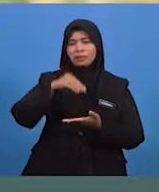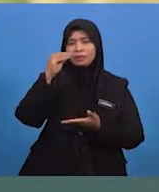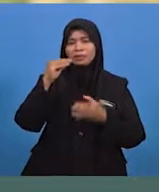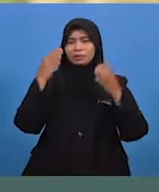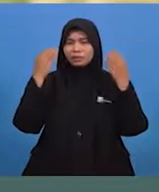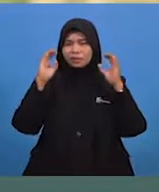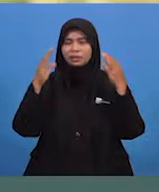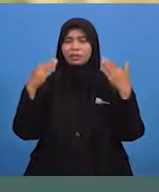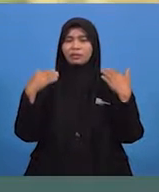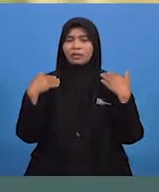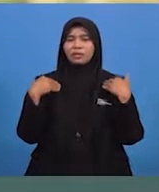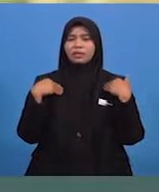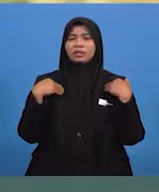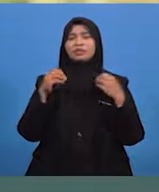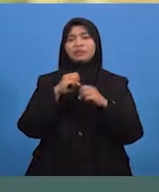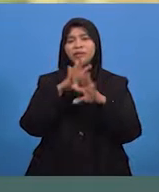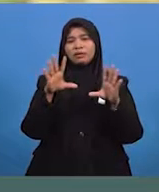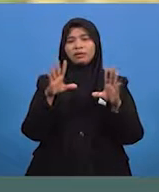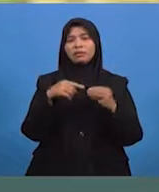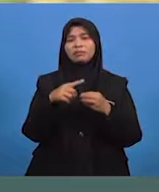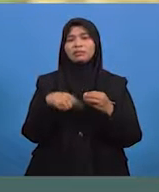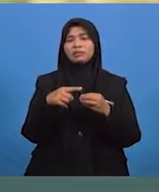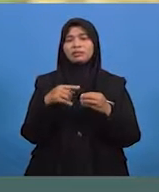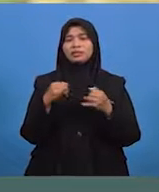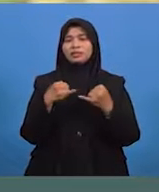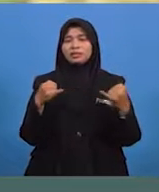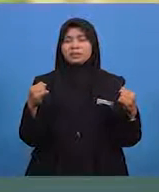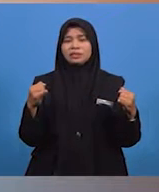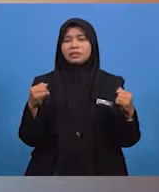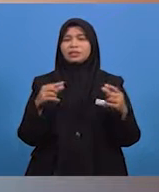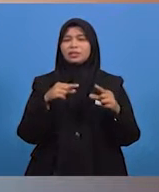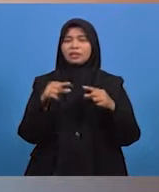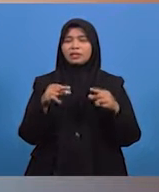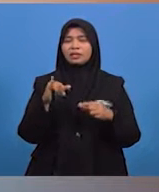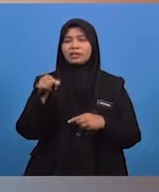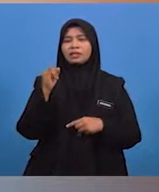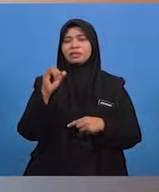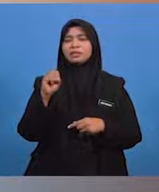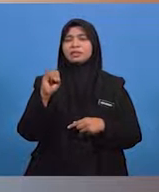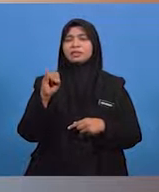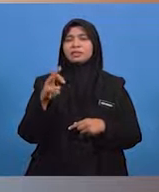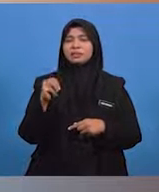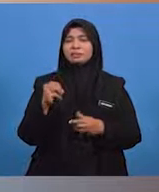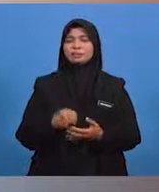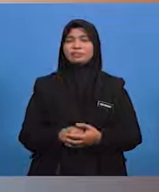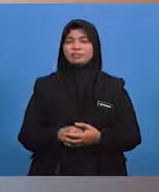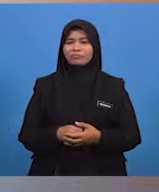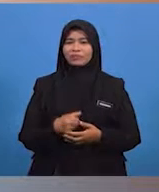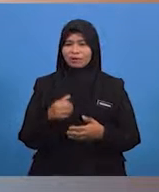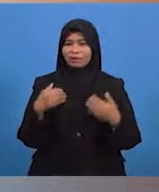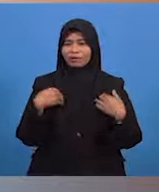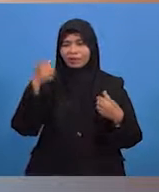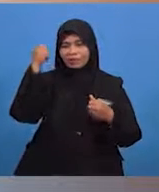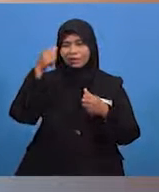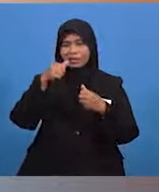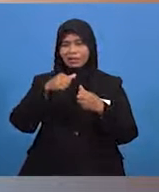cikgu ada menerangkan tentang jenis-jenis gerakan jisim, kan? Adakah anda masih ingat dua sebab